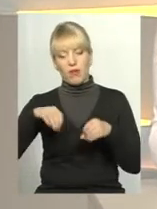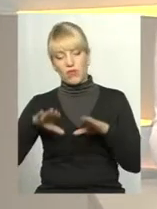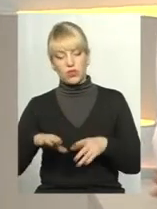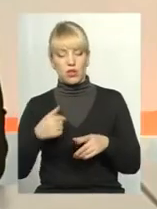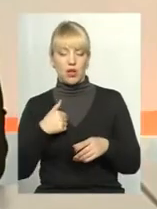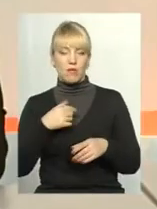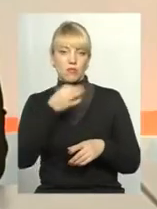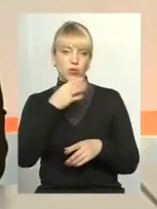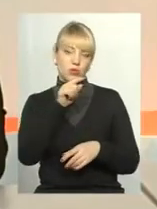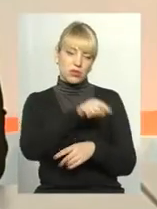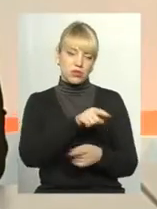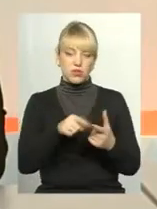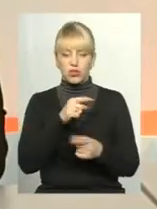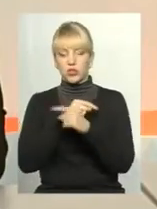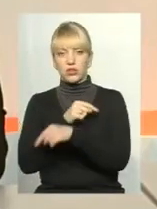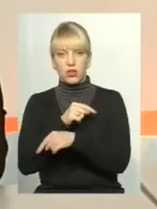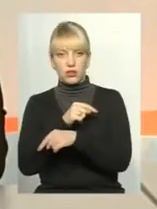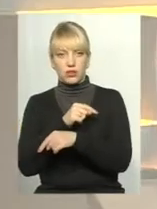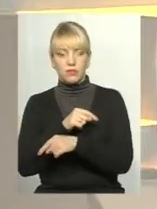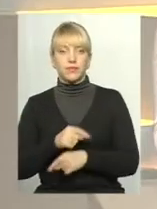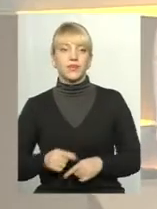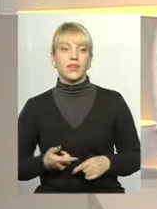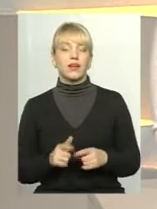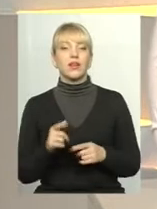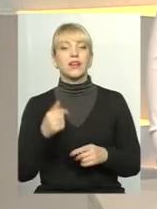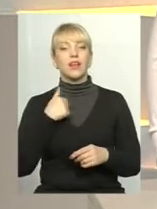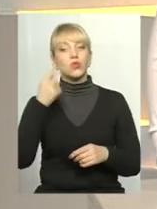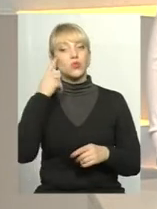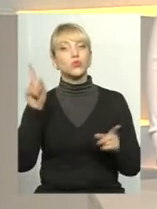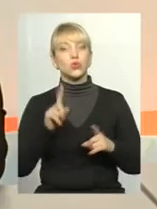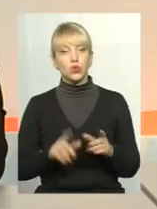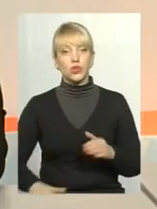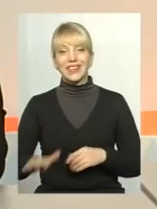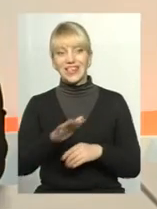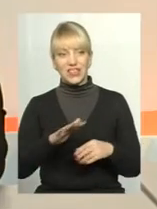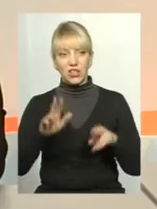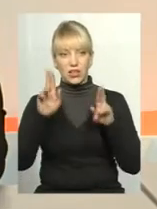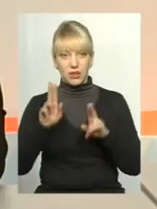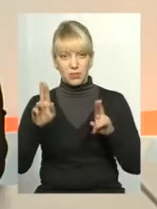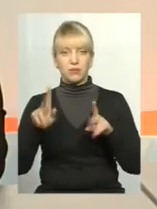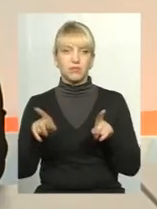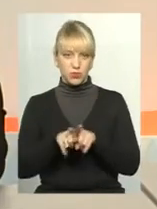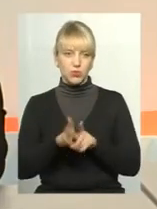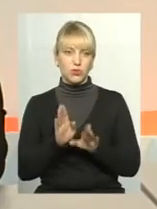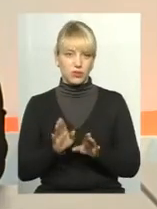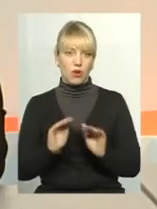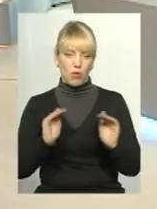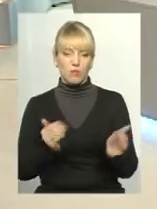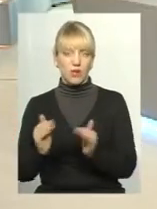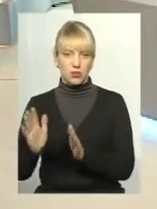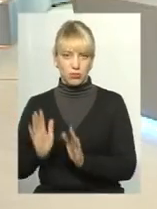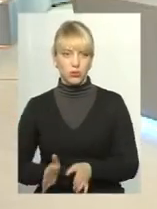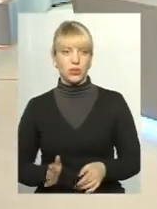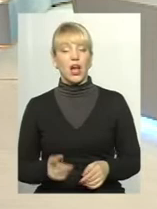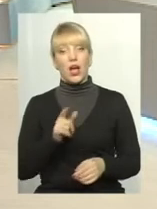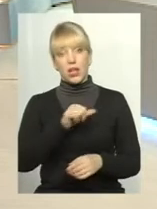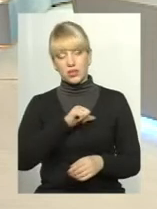лікаря чи до цього? Я думаю, що територіальний принцип якийсь буде трошки збережений. Половина туди, а ви